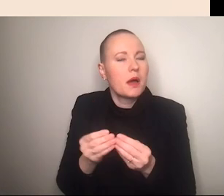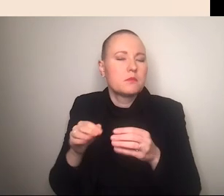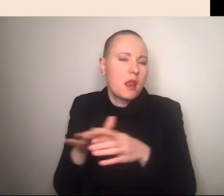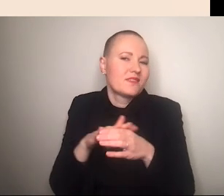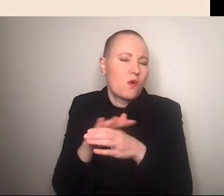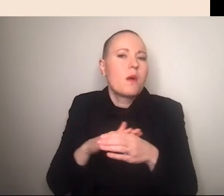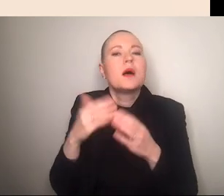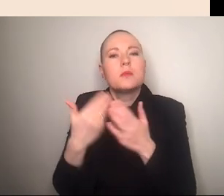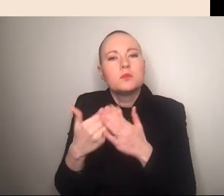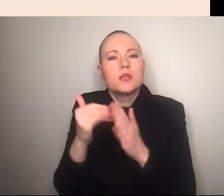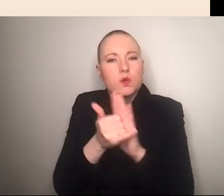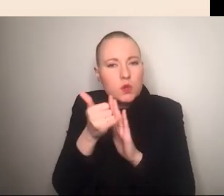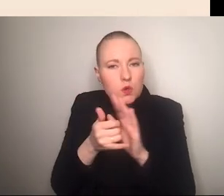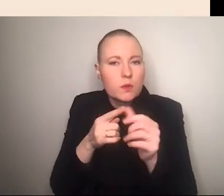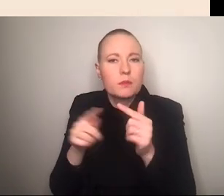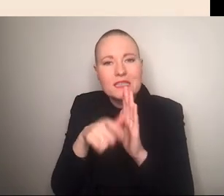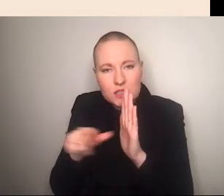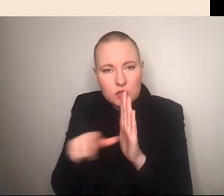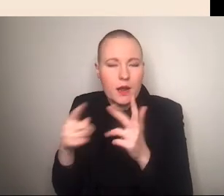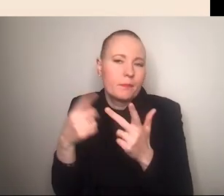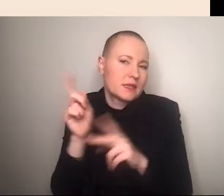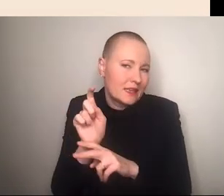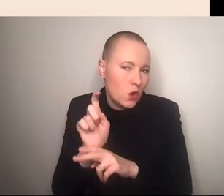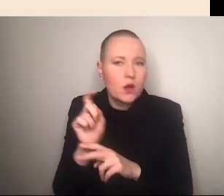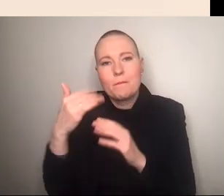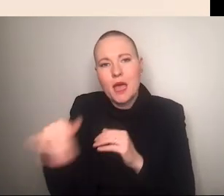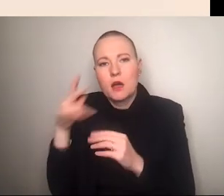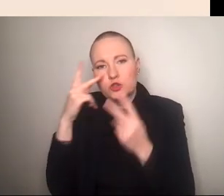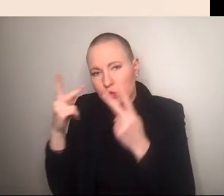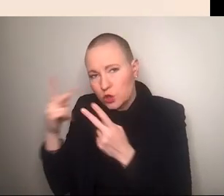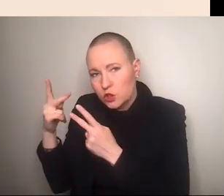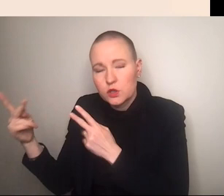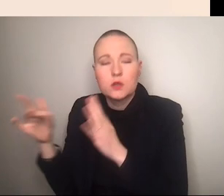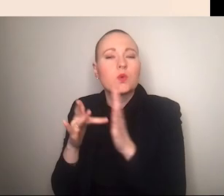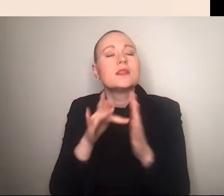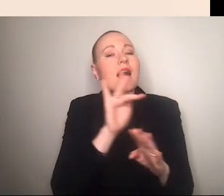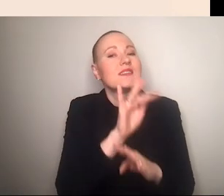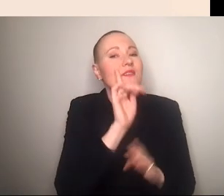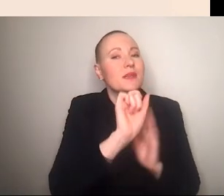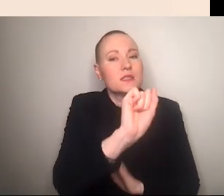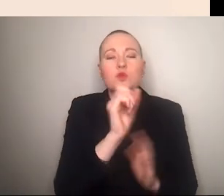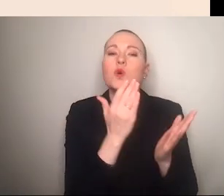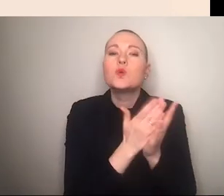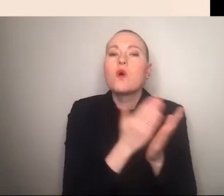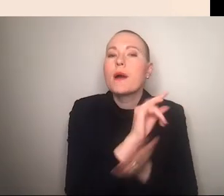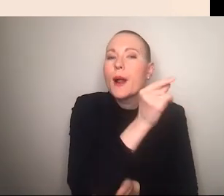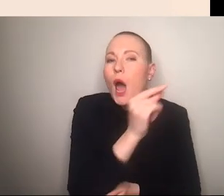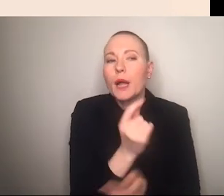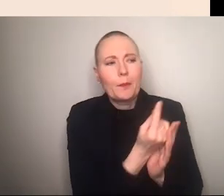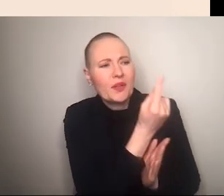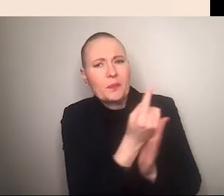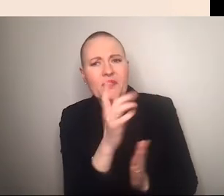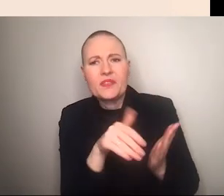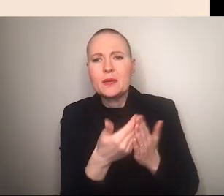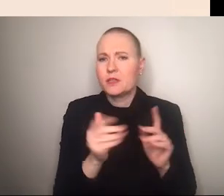youtube instagram oder eben auch tiktok weil antifeminismus eben kein randständiges phänomen ist sondern sich in